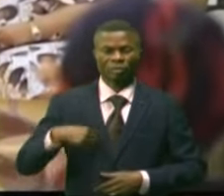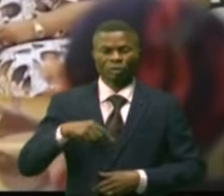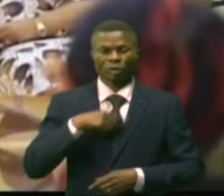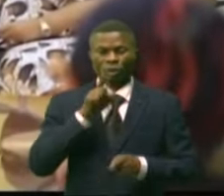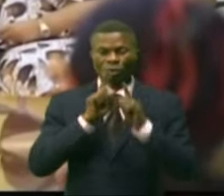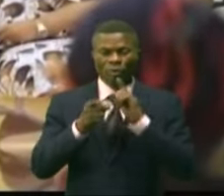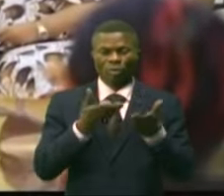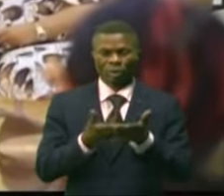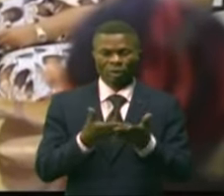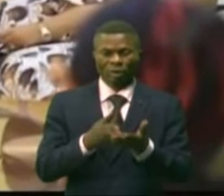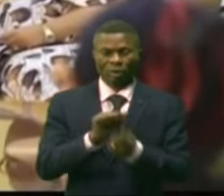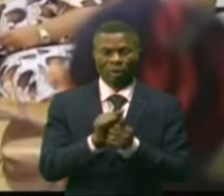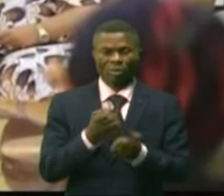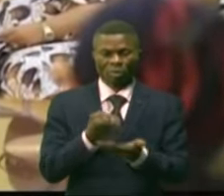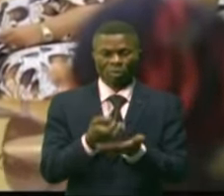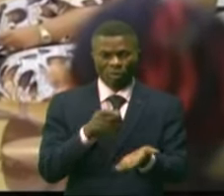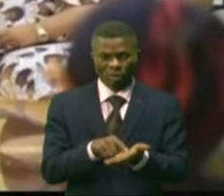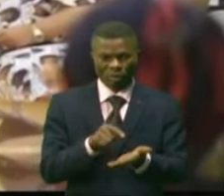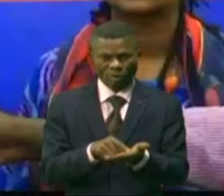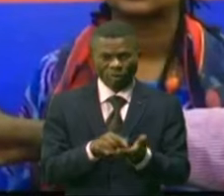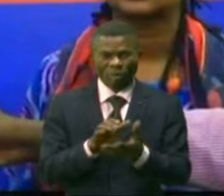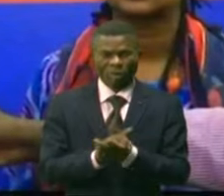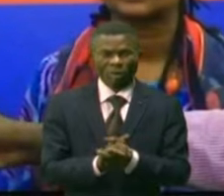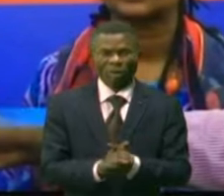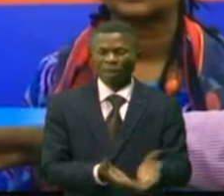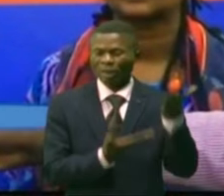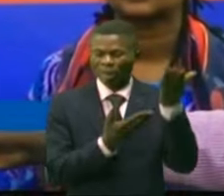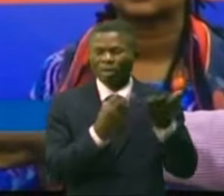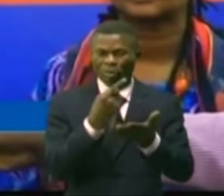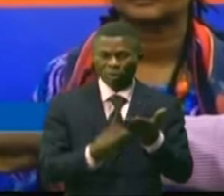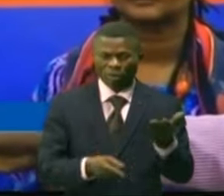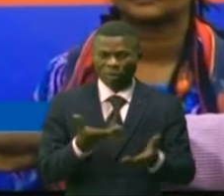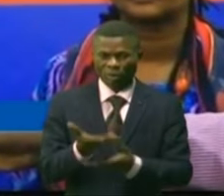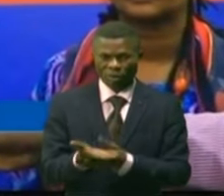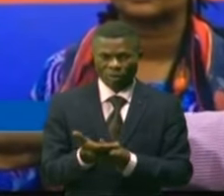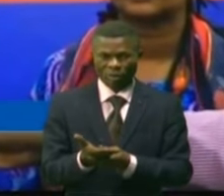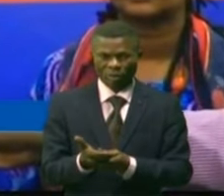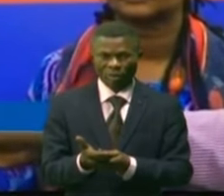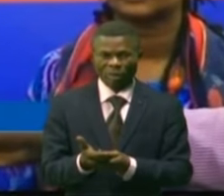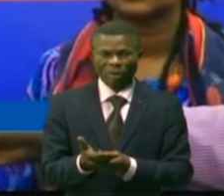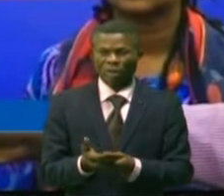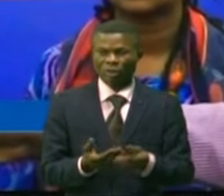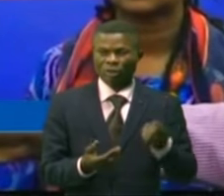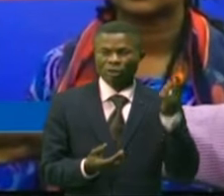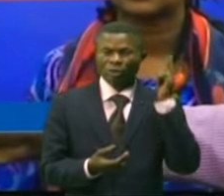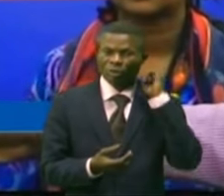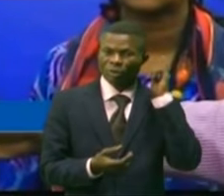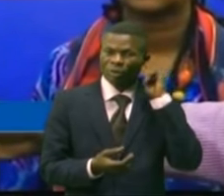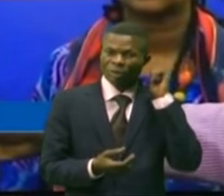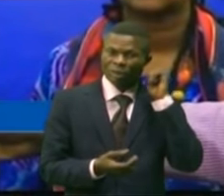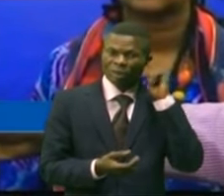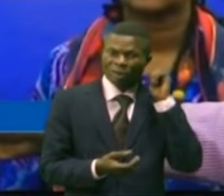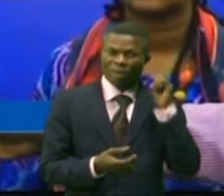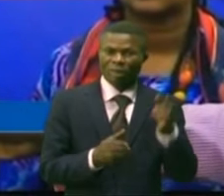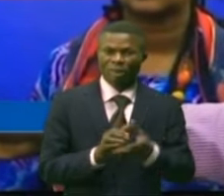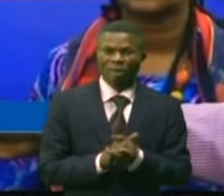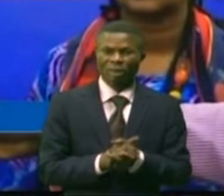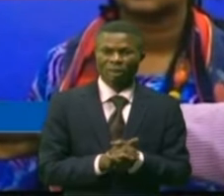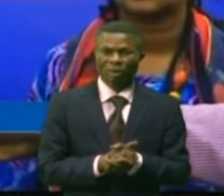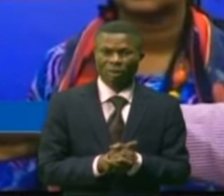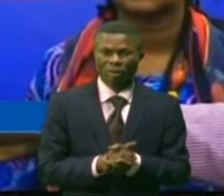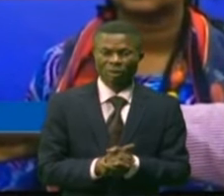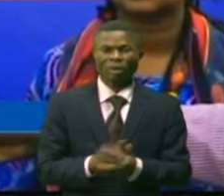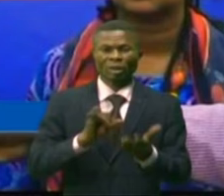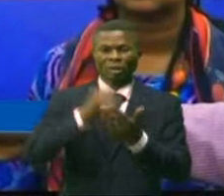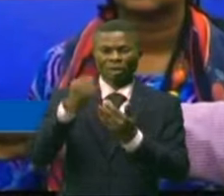cette dynamique. Des projets importants ont été lancés, un projet de 15 millions d'euros avec l'Agence française de développement, d